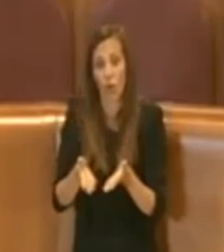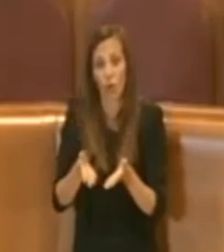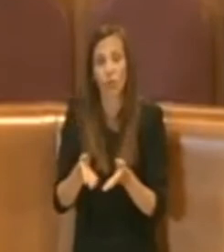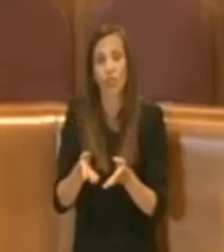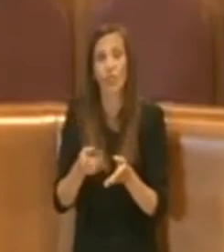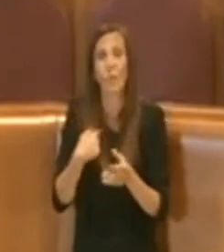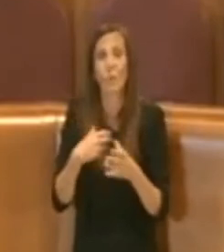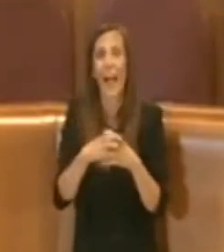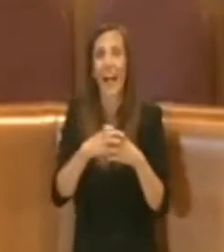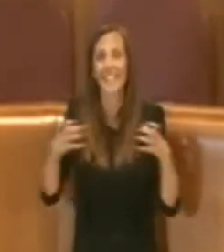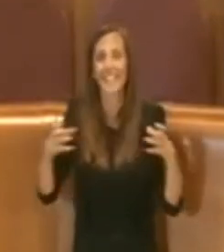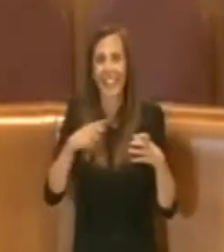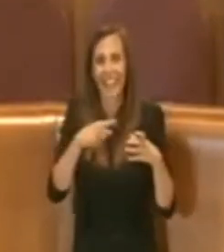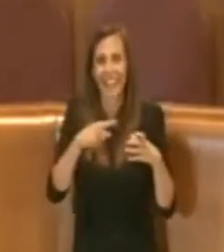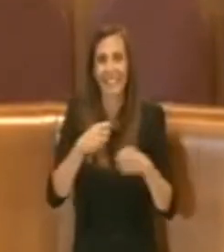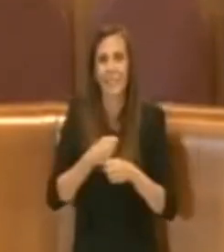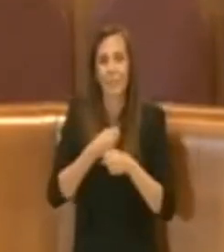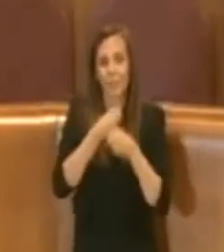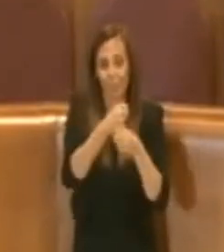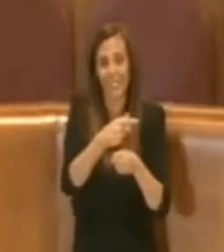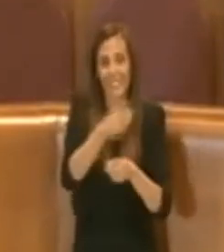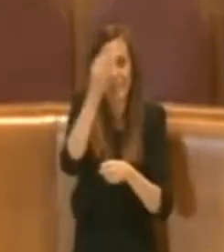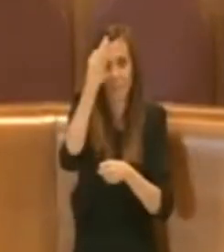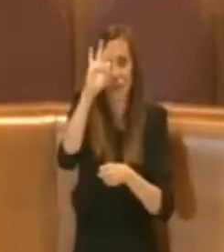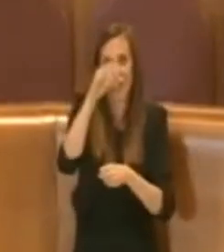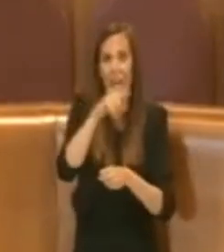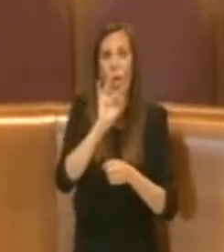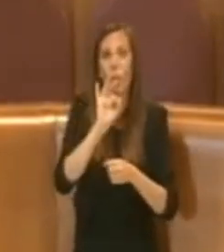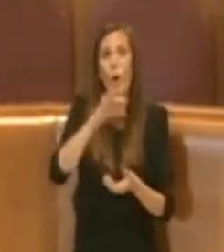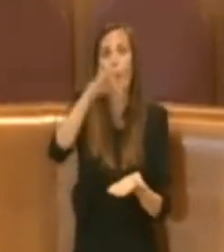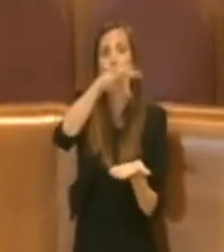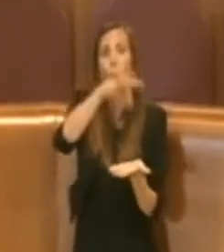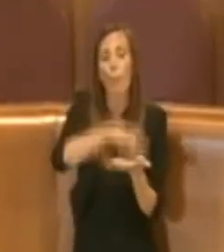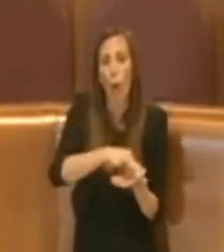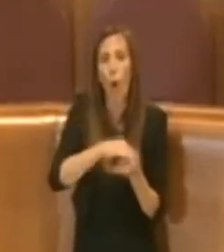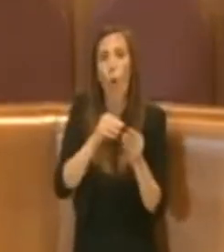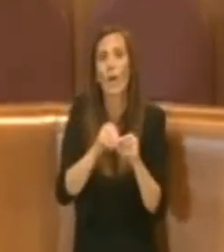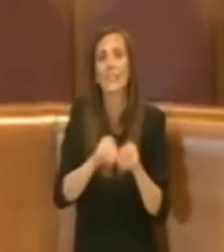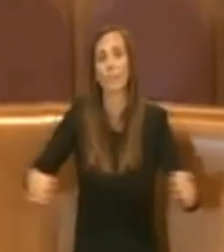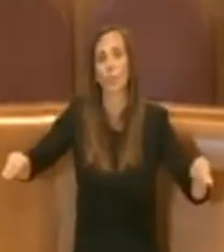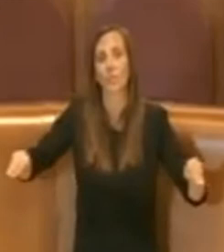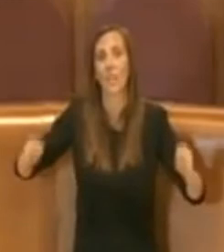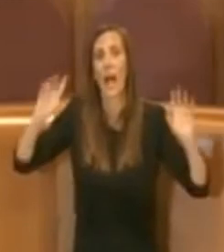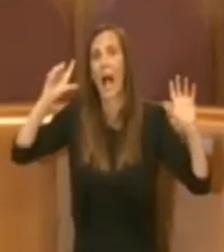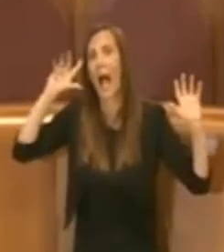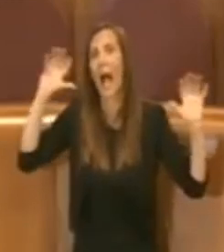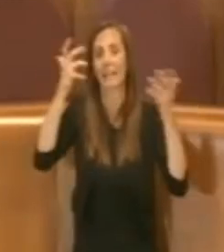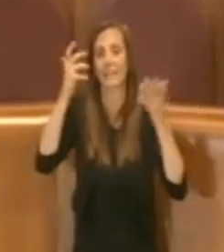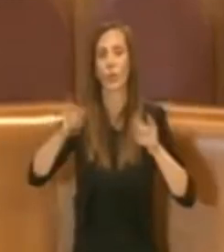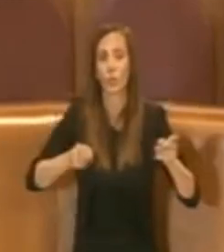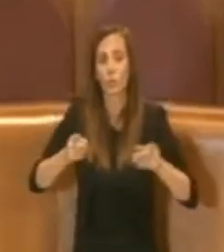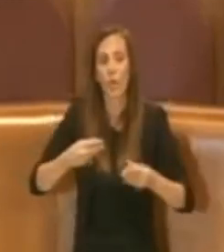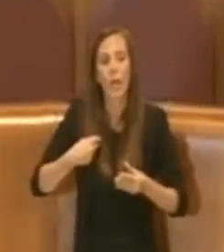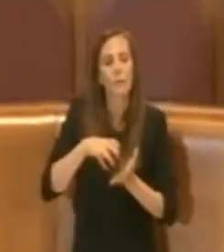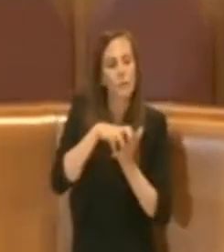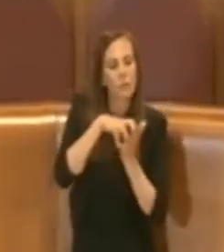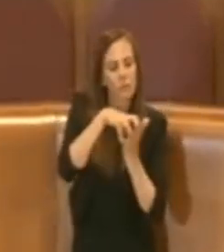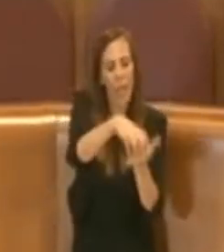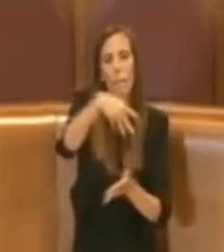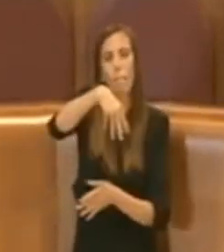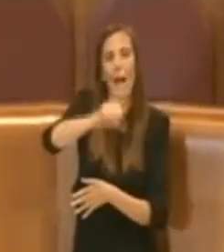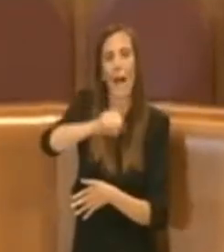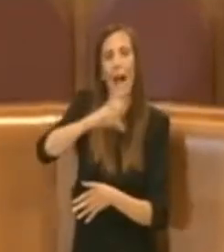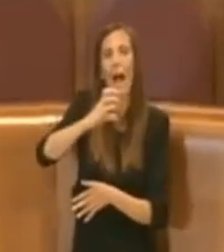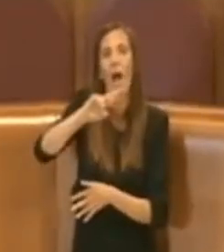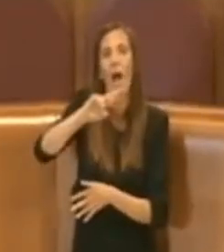speciale Palaexpo il ruolo di polo espositivo dell'arte contemporanea e concedendogli appunto gli spazi eh macro di